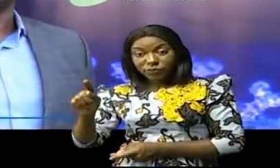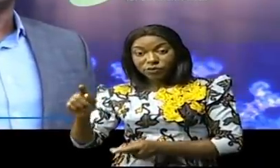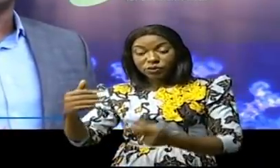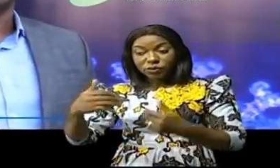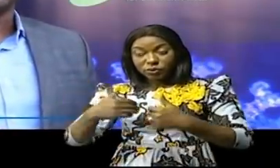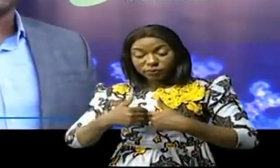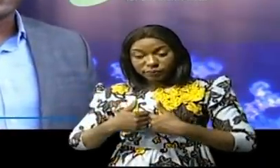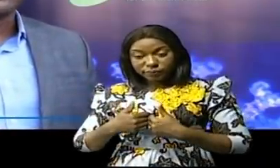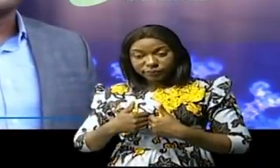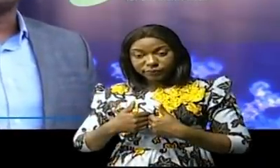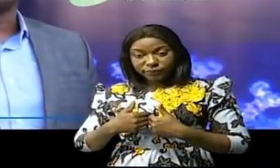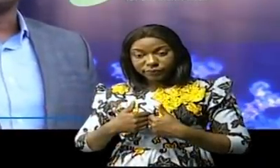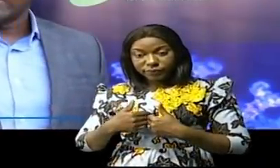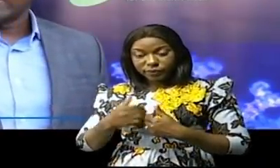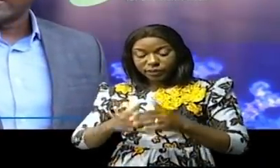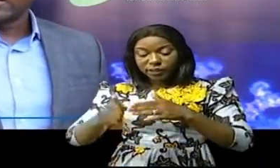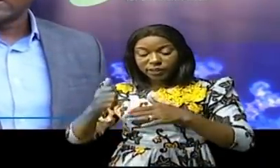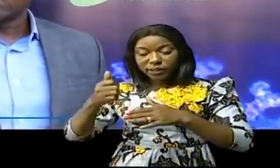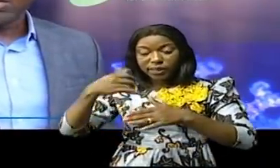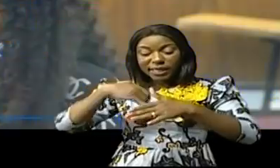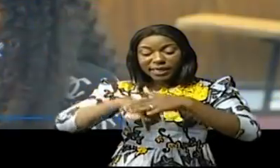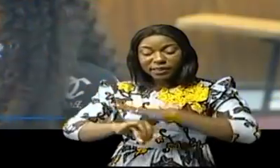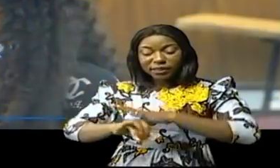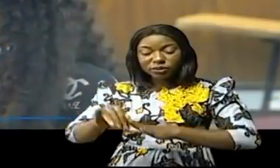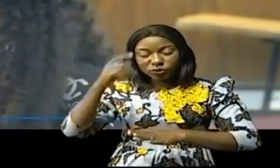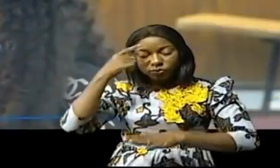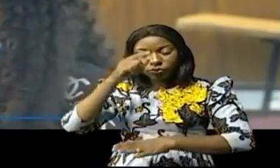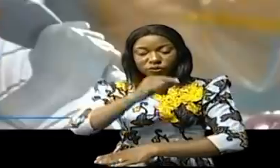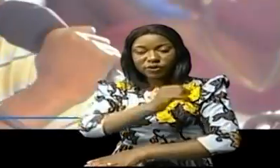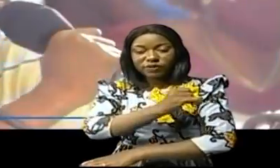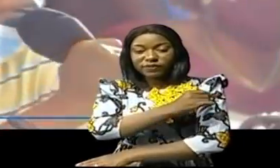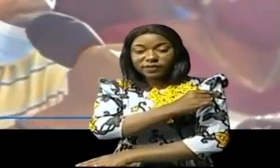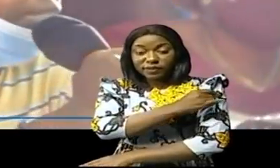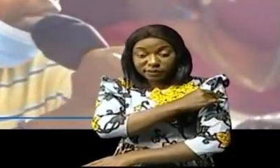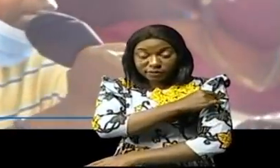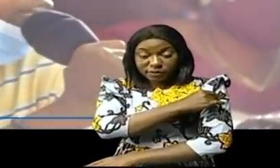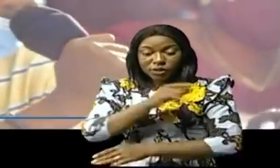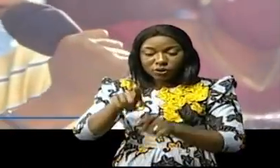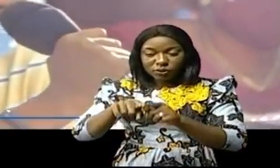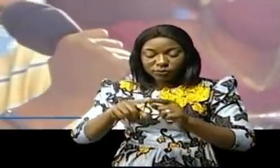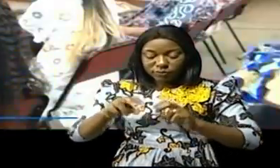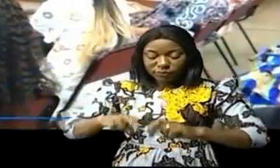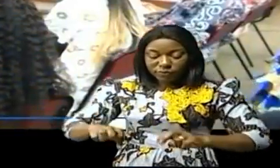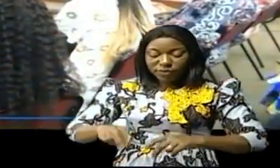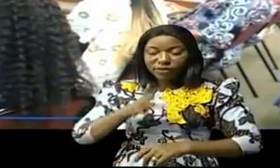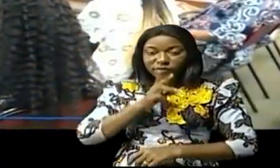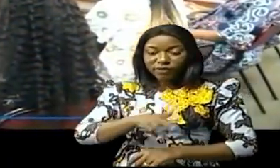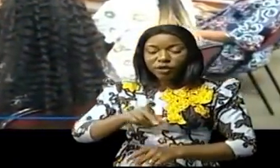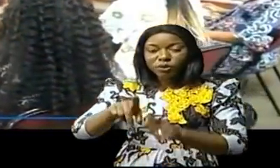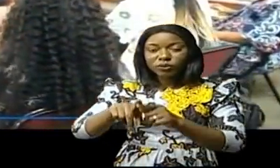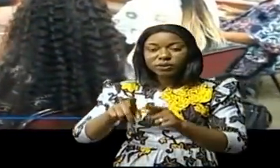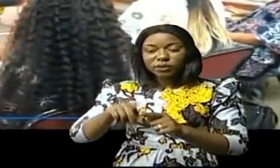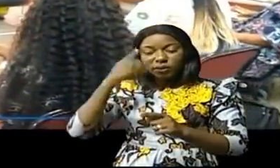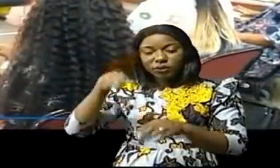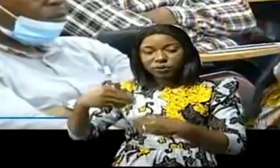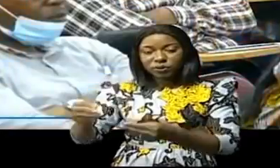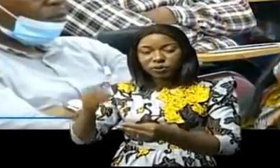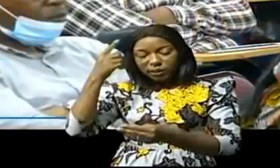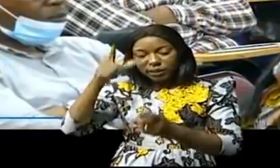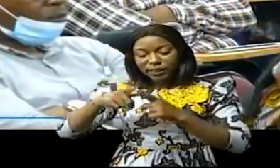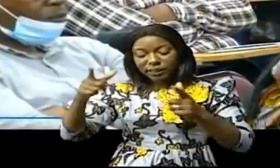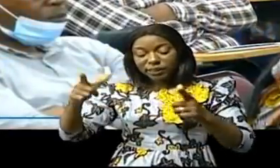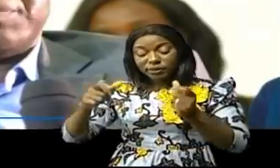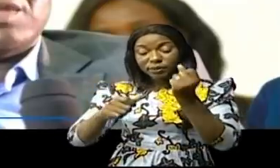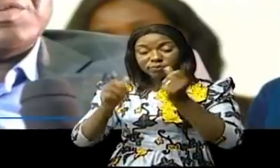une adhésion à la vaccination. Des informations véridiques et vérifiables sont ainsi mises à la disposition du grand